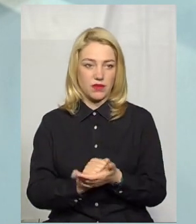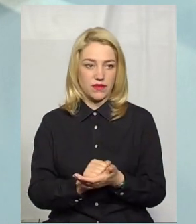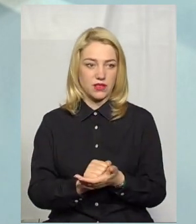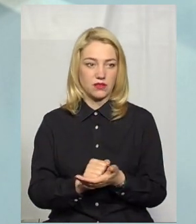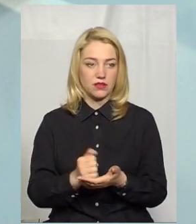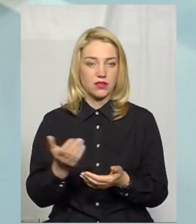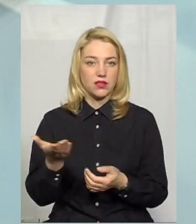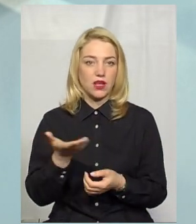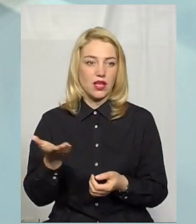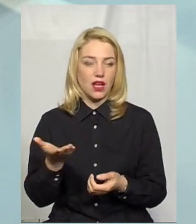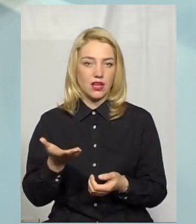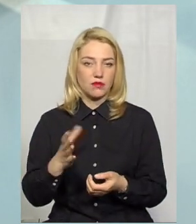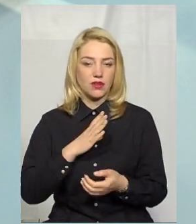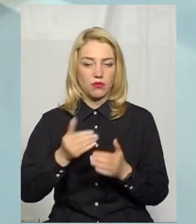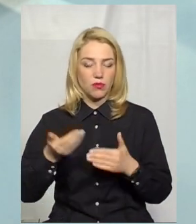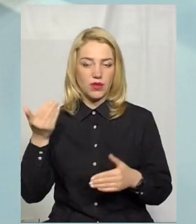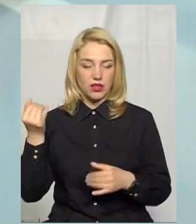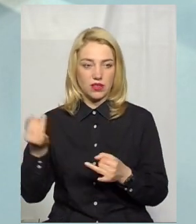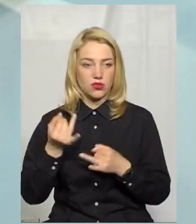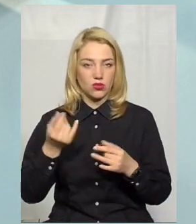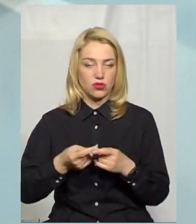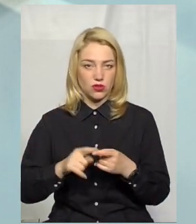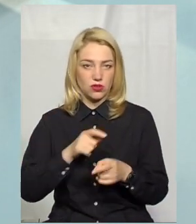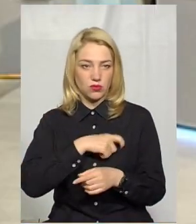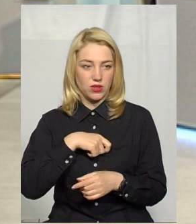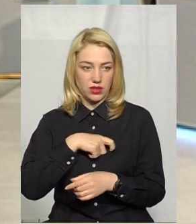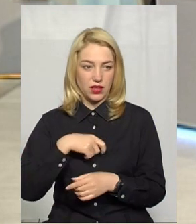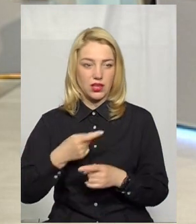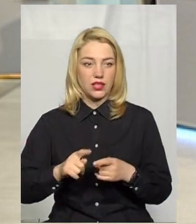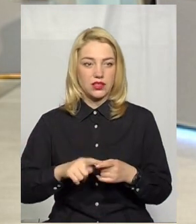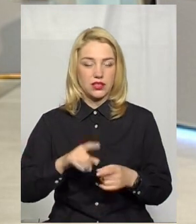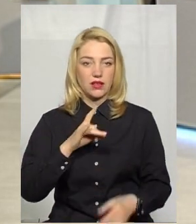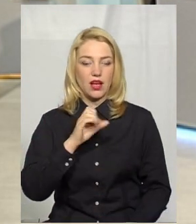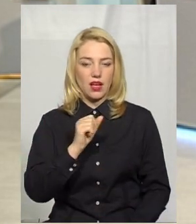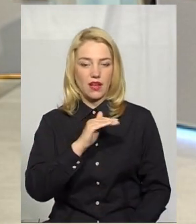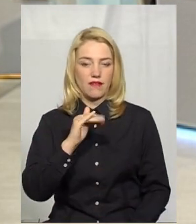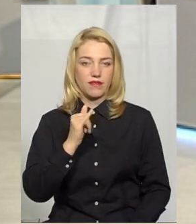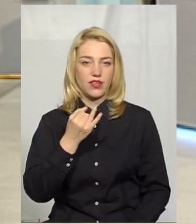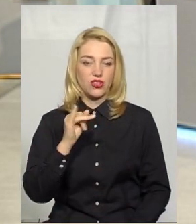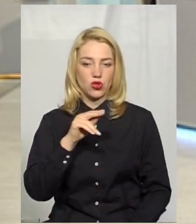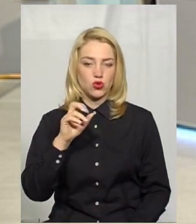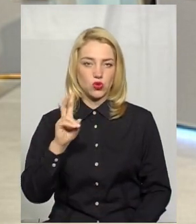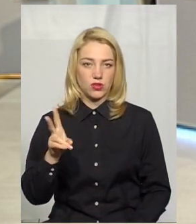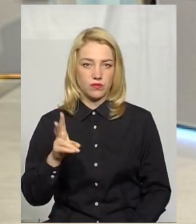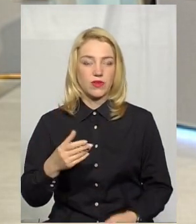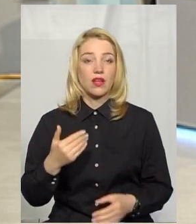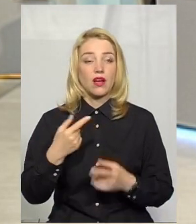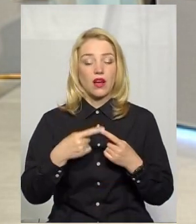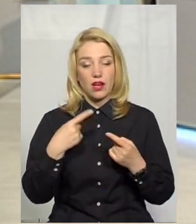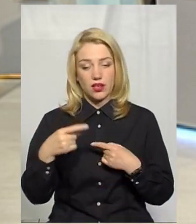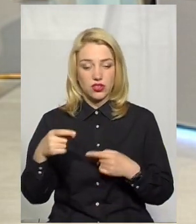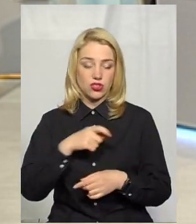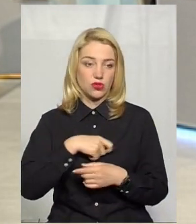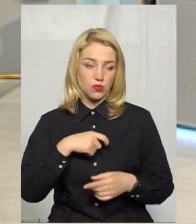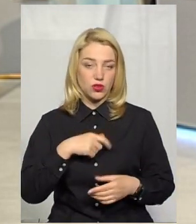попередня історія цього депутата. Це Руслан Афічук. Решта депутатів розширили свою